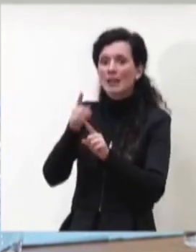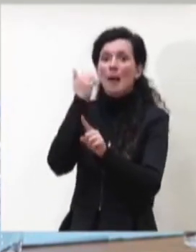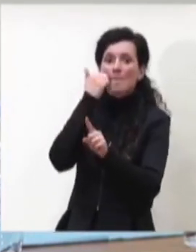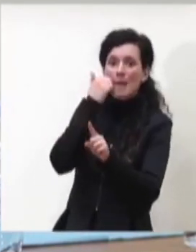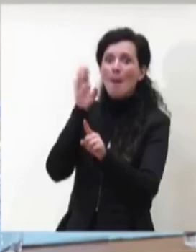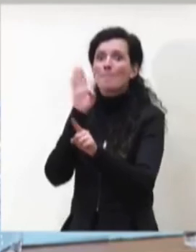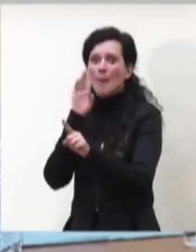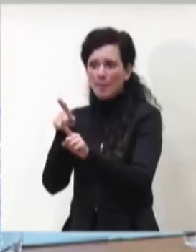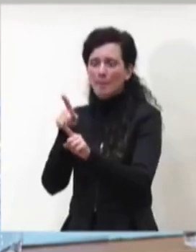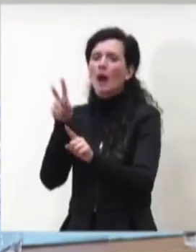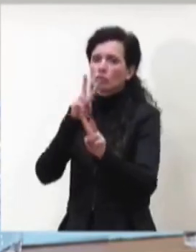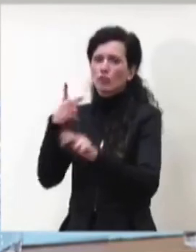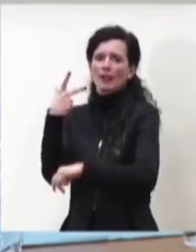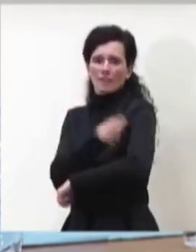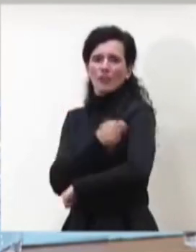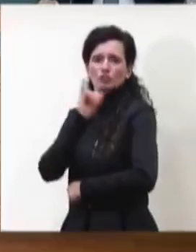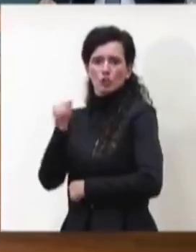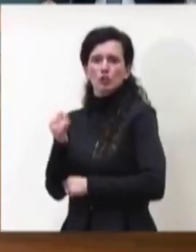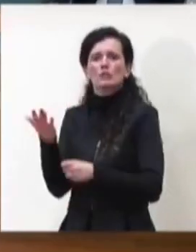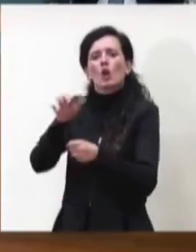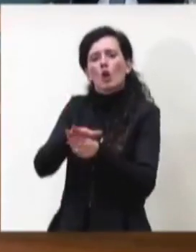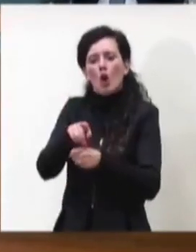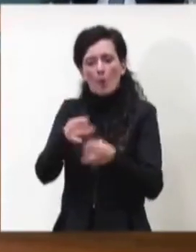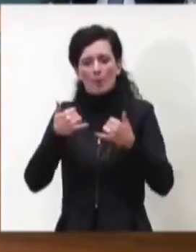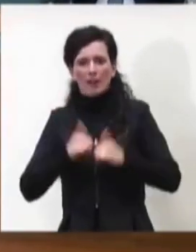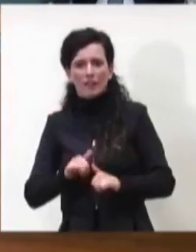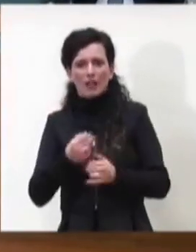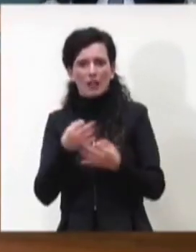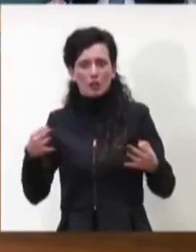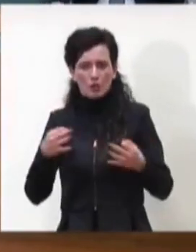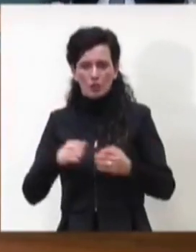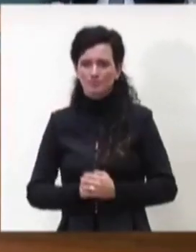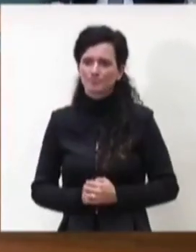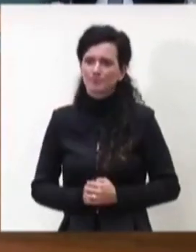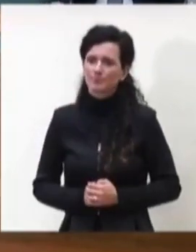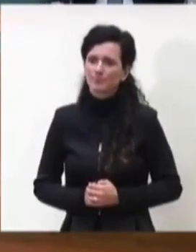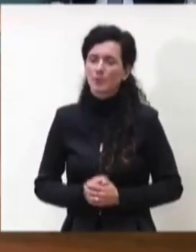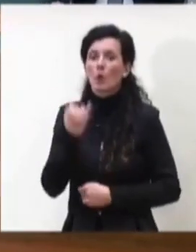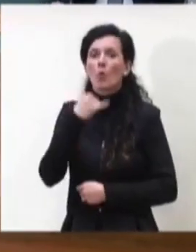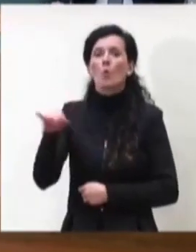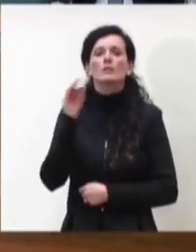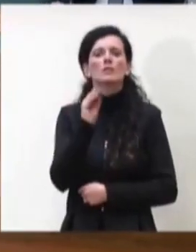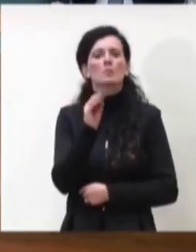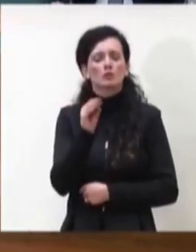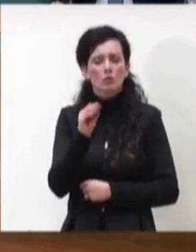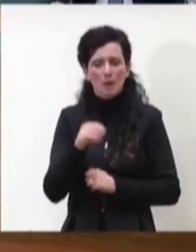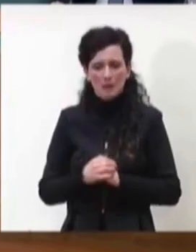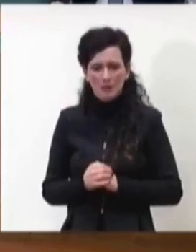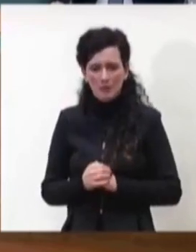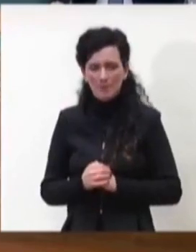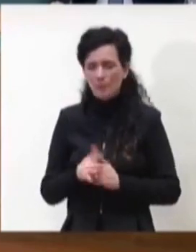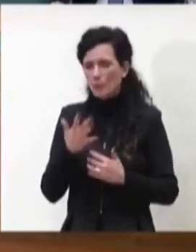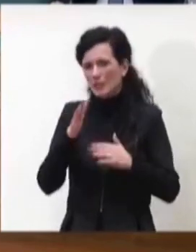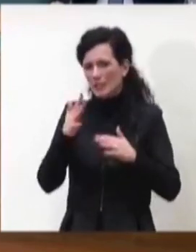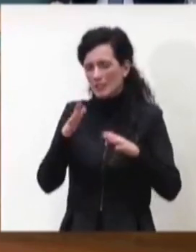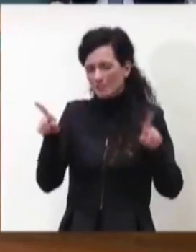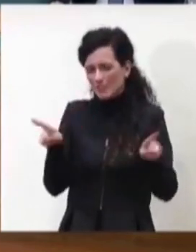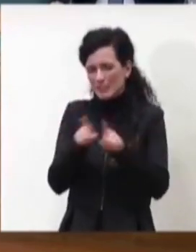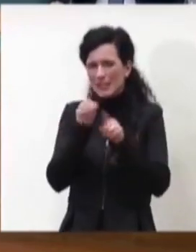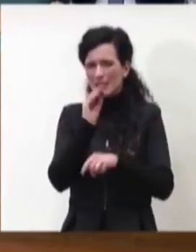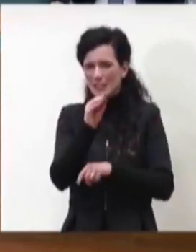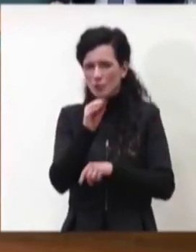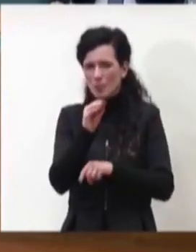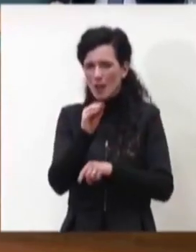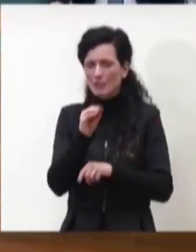papà soprattutto e l'ultima domanda e mette insieme la stessa domanda fatta dai